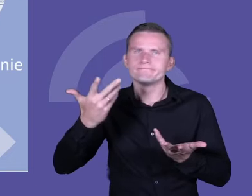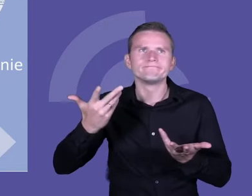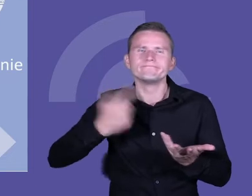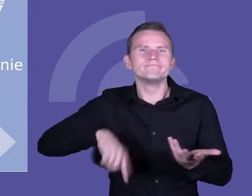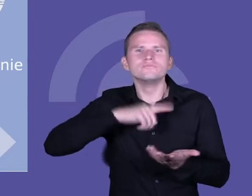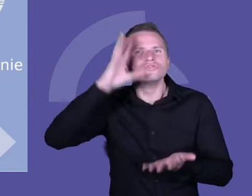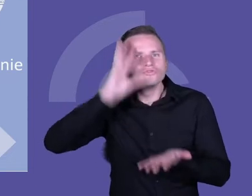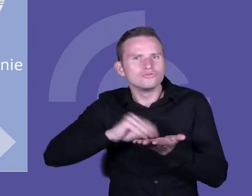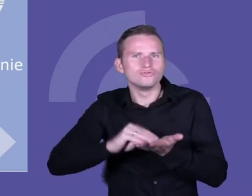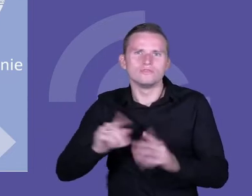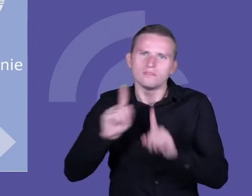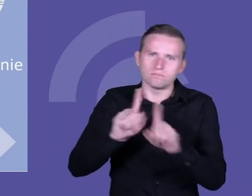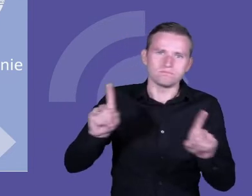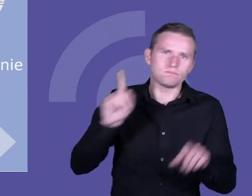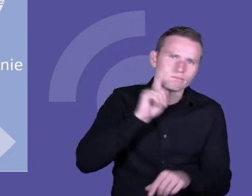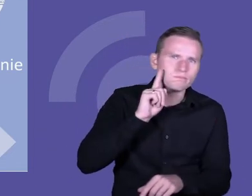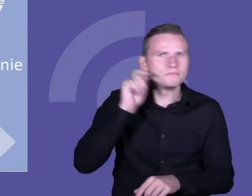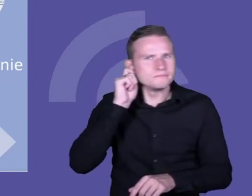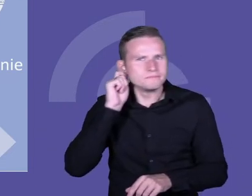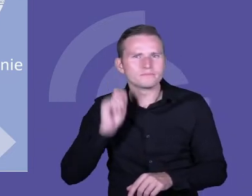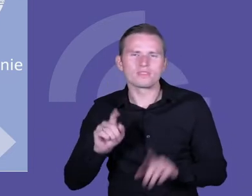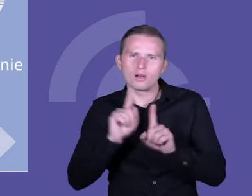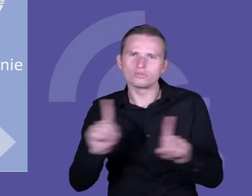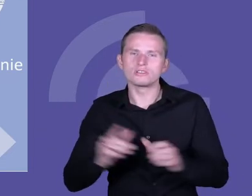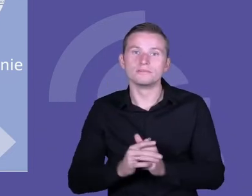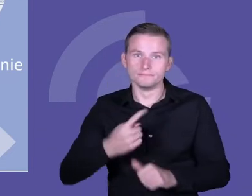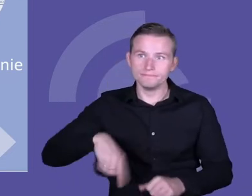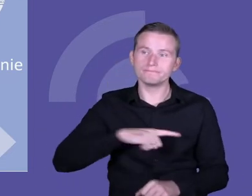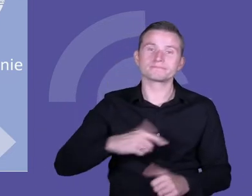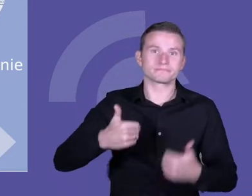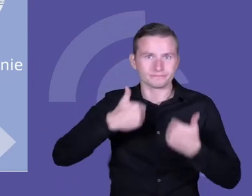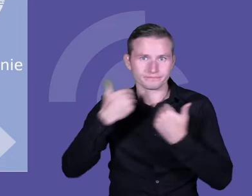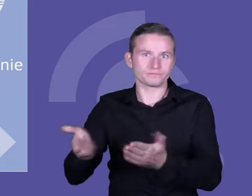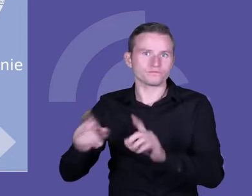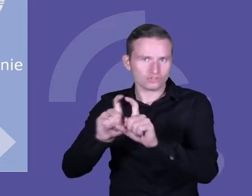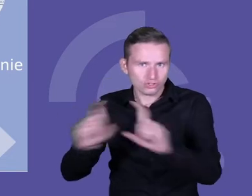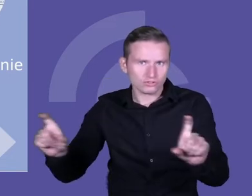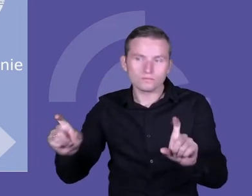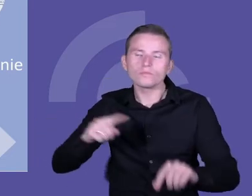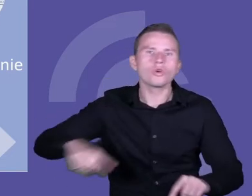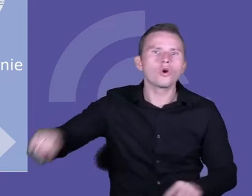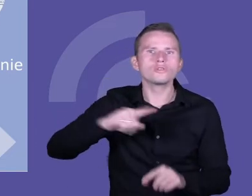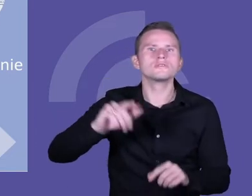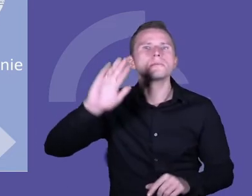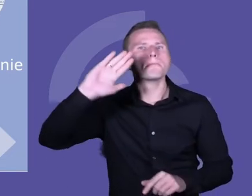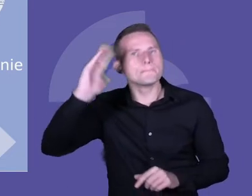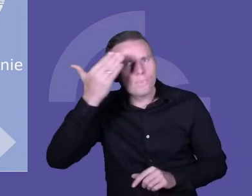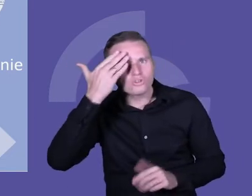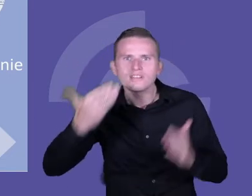nauczycieli i nauczycielek był taki czas, który im daliśmy na poznawanie nowych metod, czy też